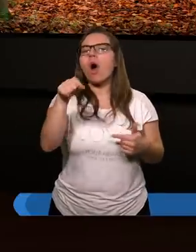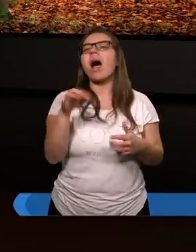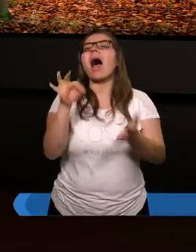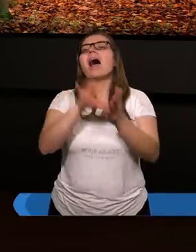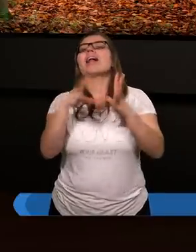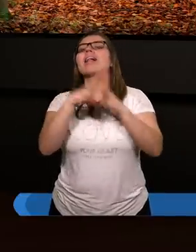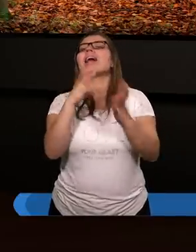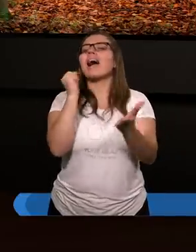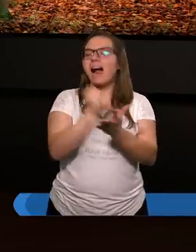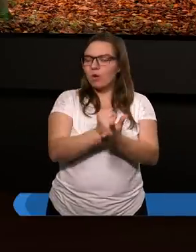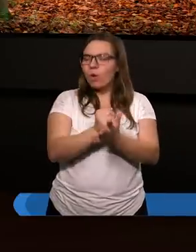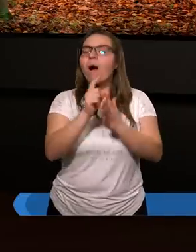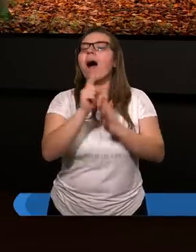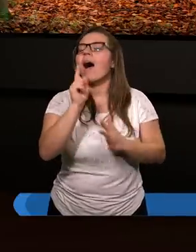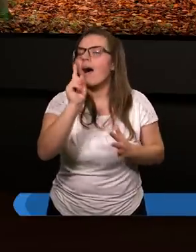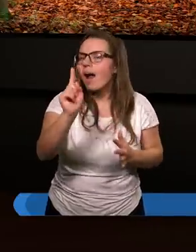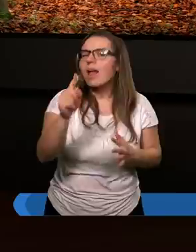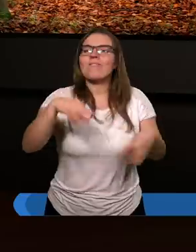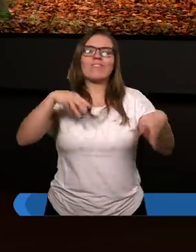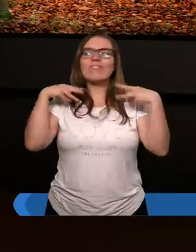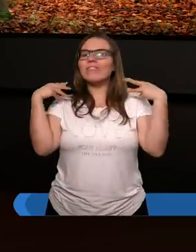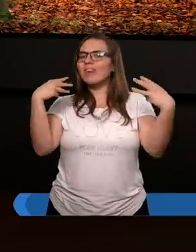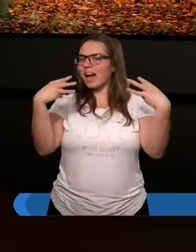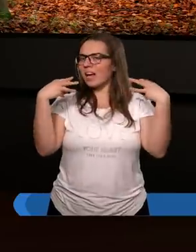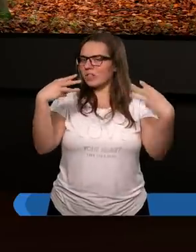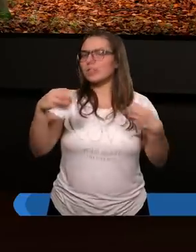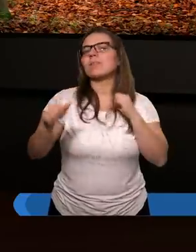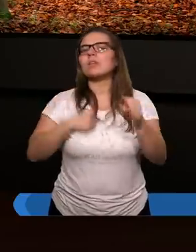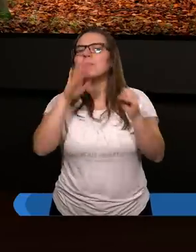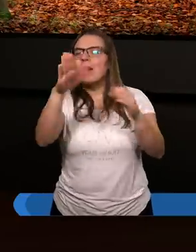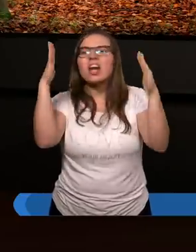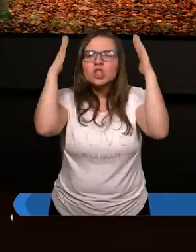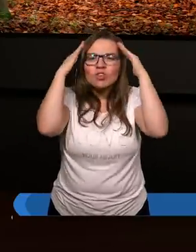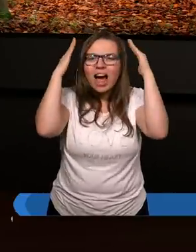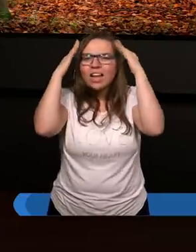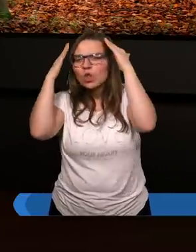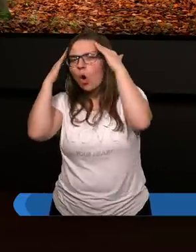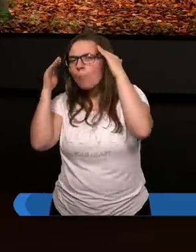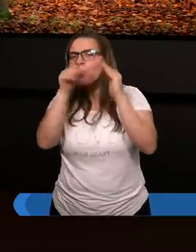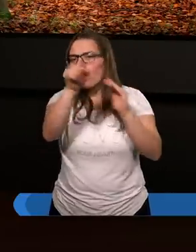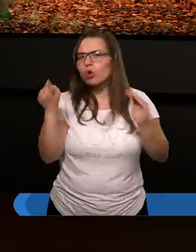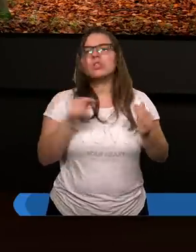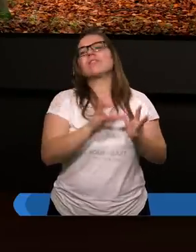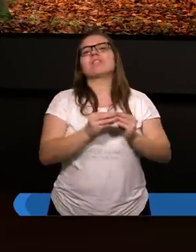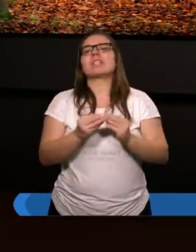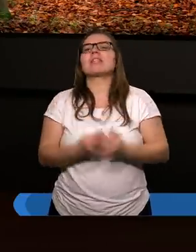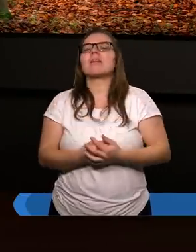akurat dekalogu, ale ważne jest, żebyśmy mieli świadomość, że